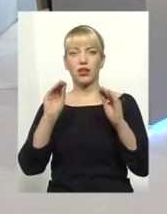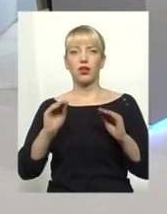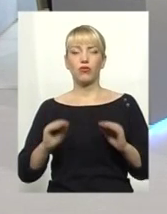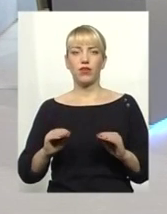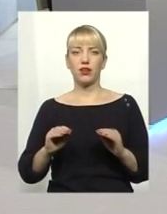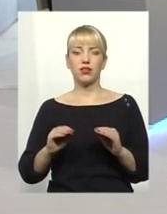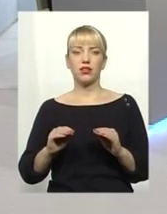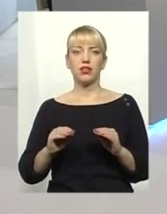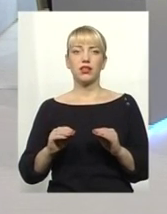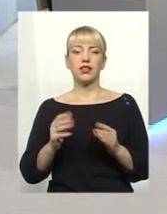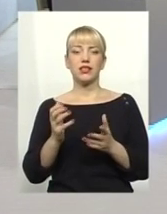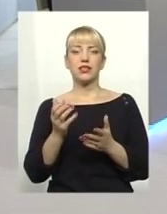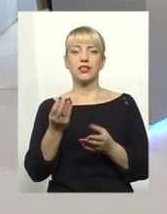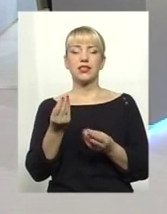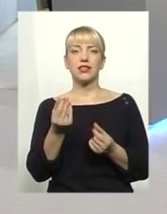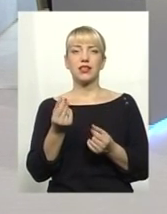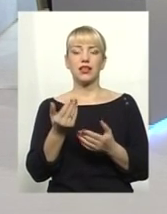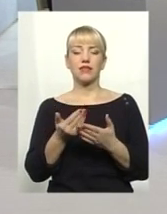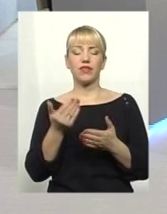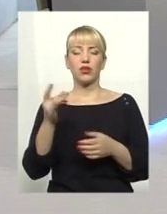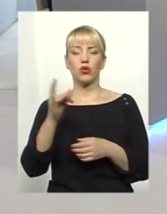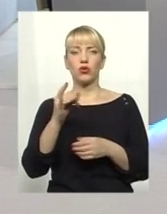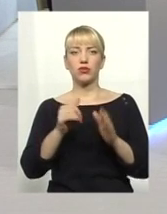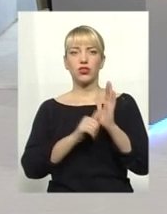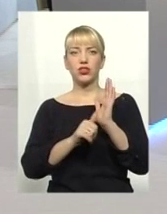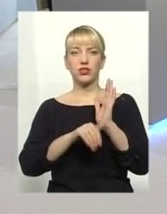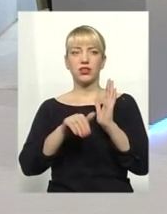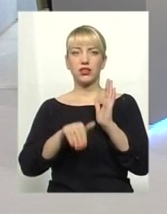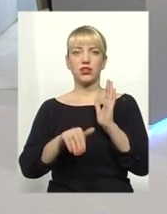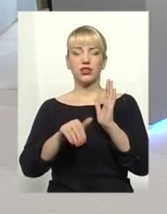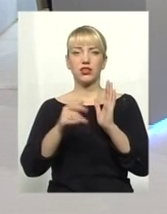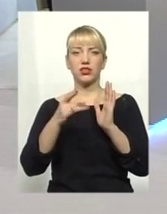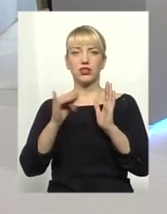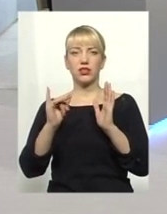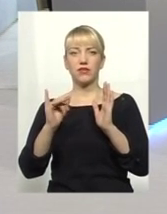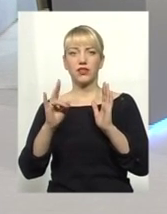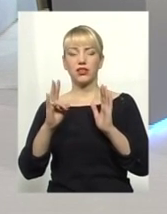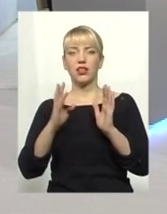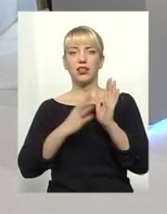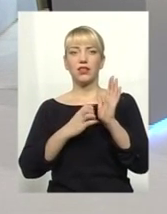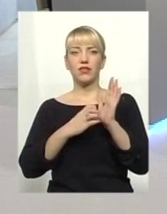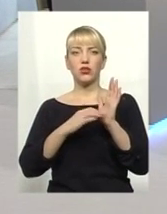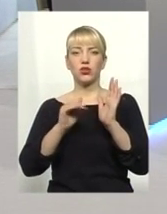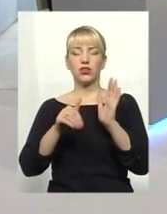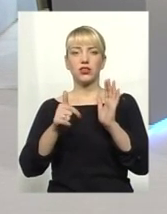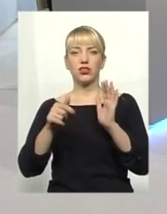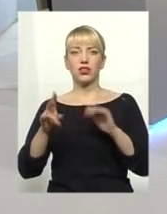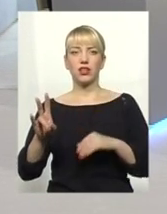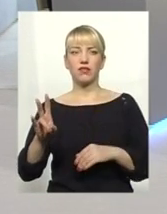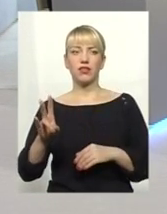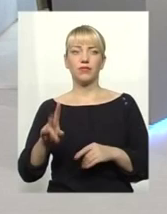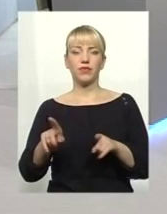статків в розмірі 60 тисяч 900 гривень.